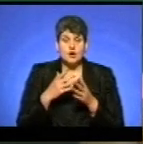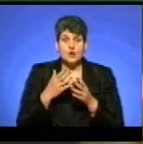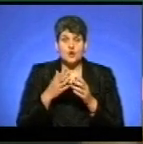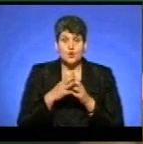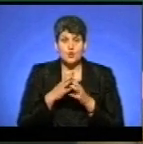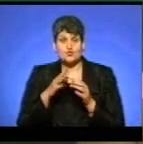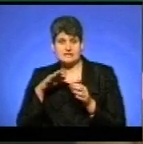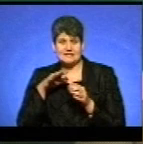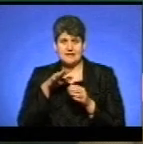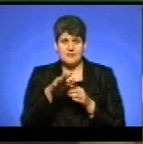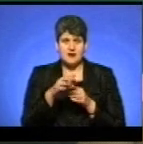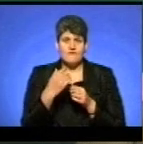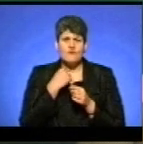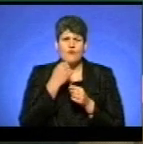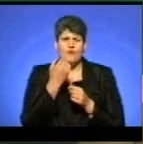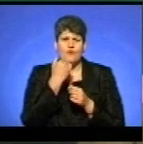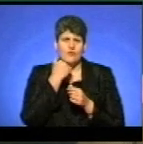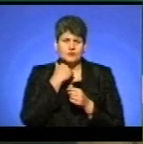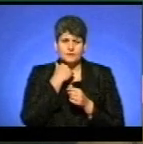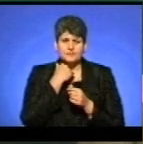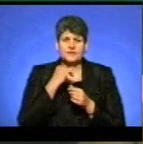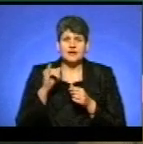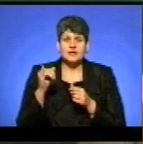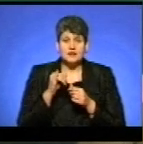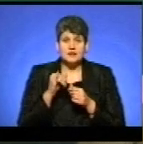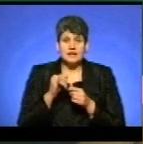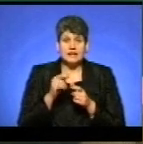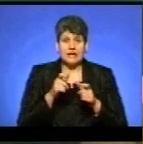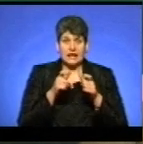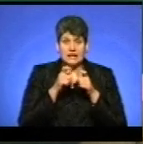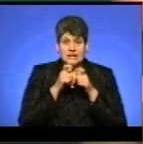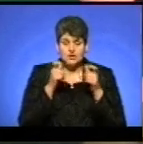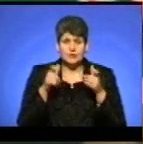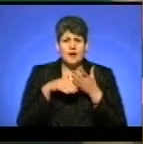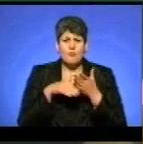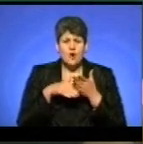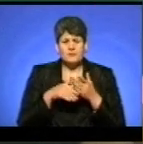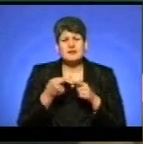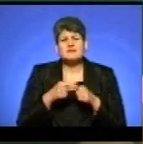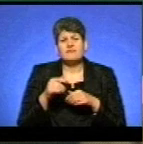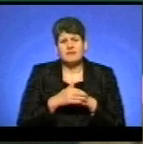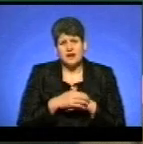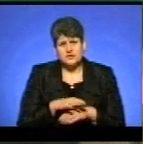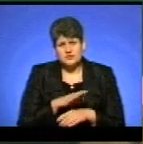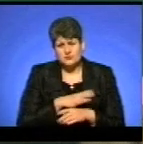йому в пащу. І в горло так все. І я кричив на поміч, але то вечір ніхто.